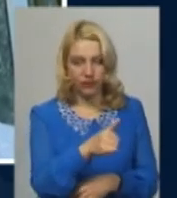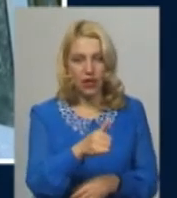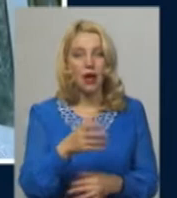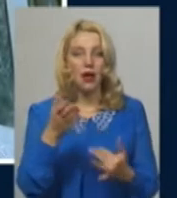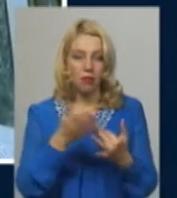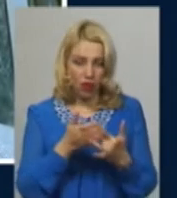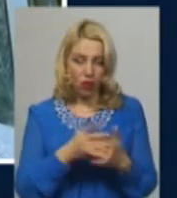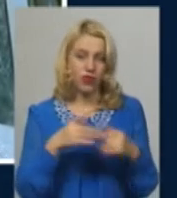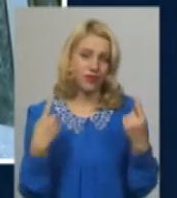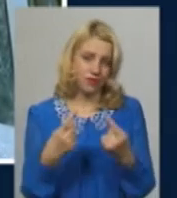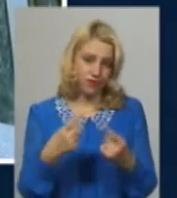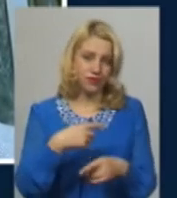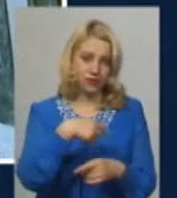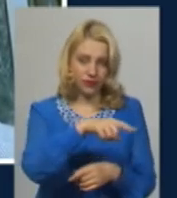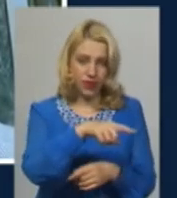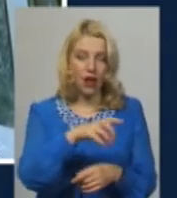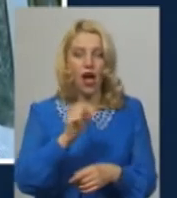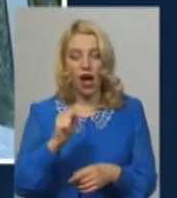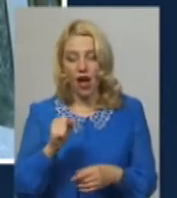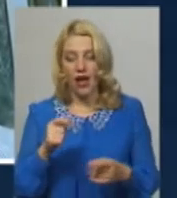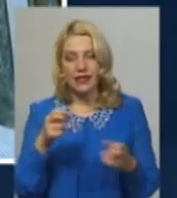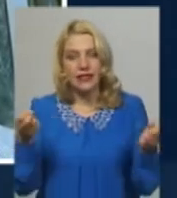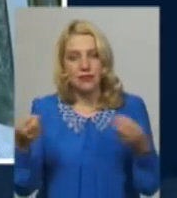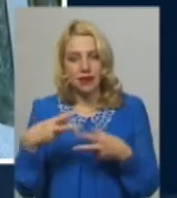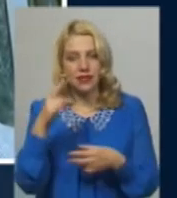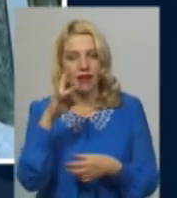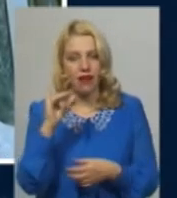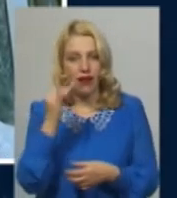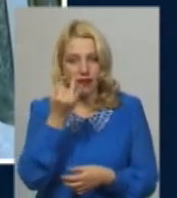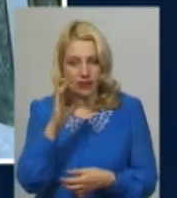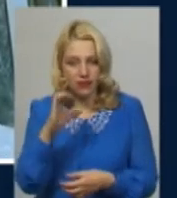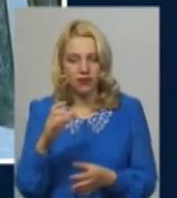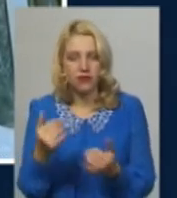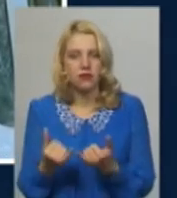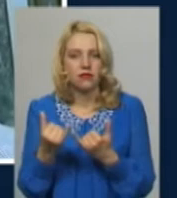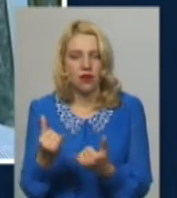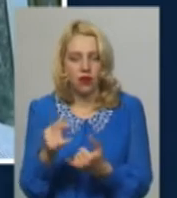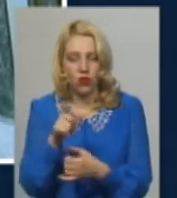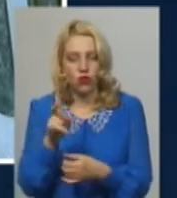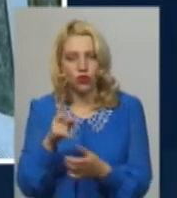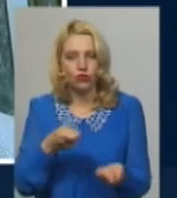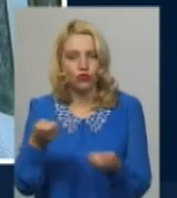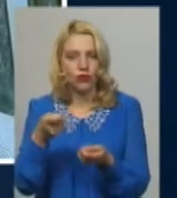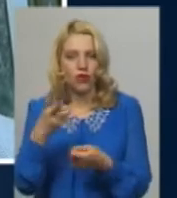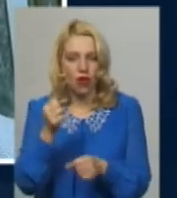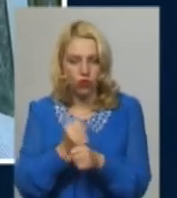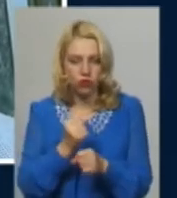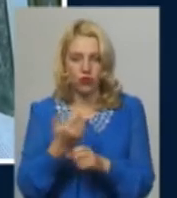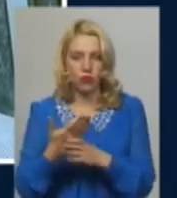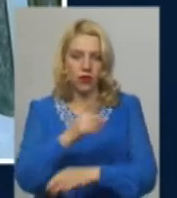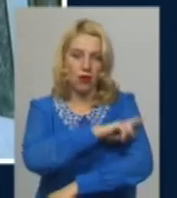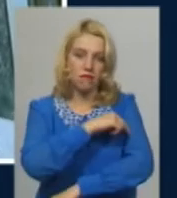в режимі звичному руху, а спецрейси тільки платний пасажир, щоб можна було довести на роботу і медиків,